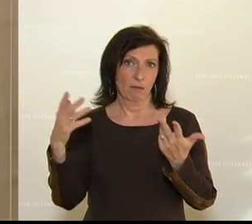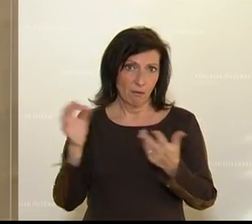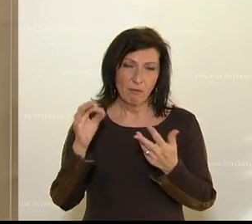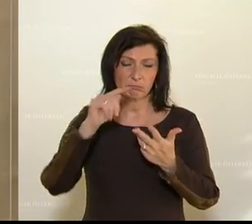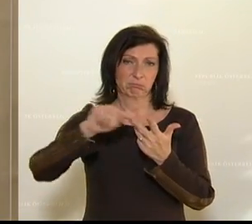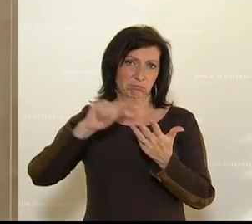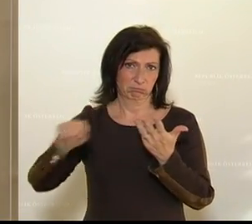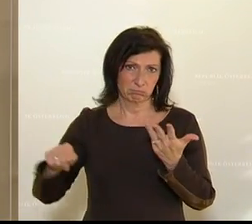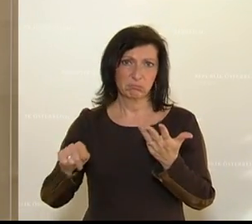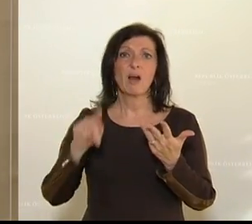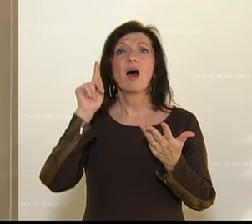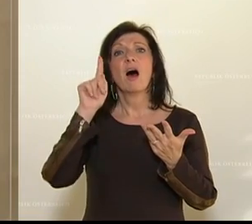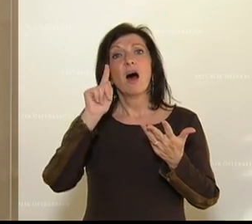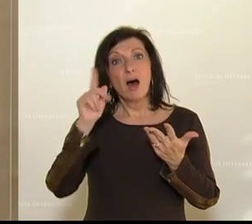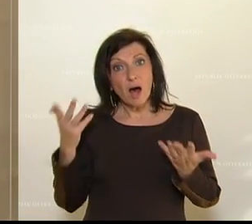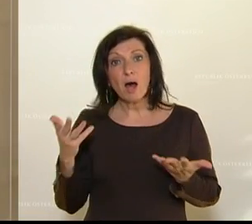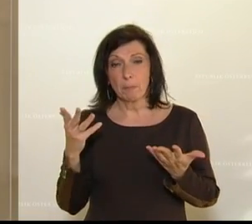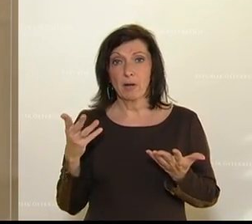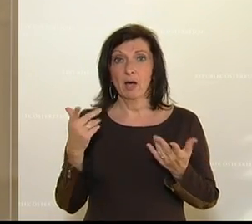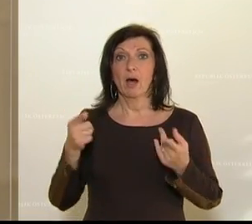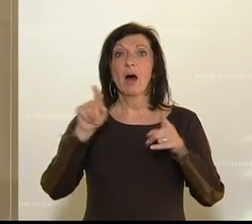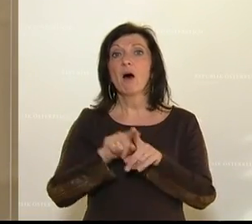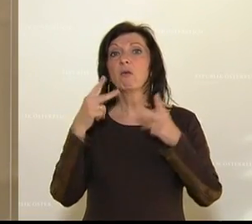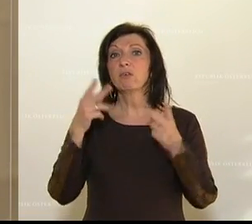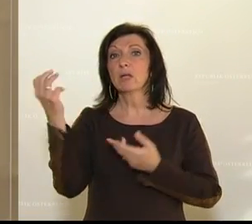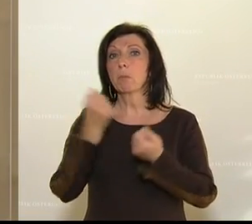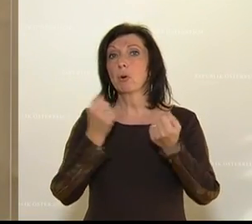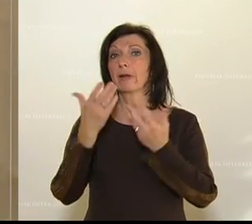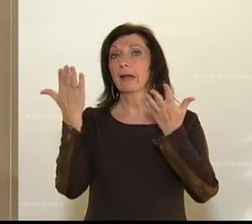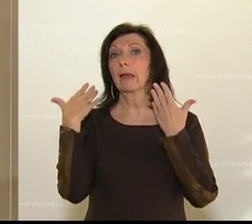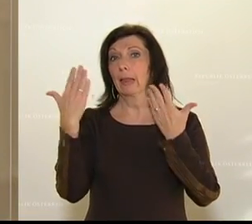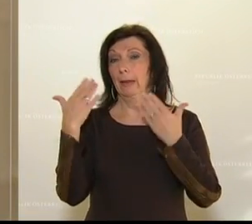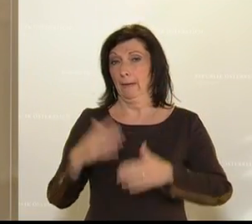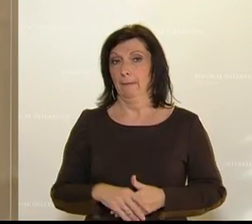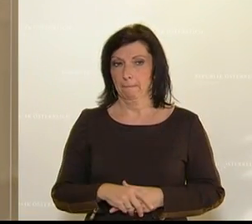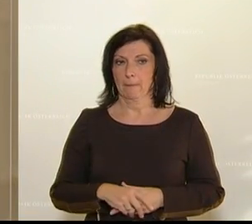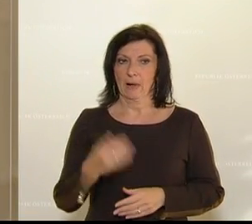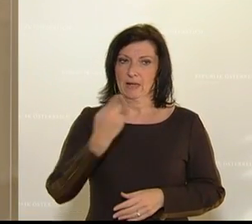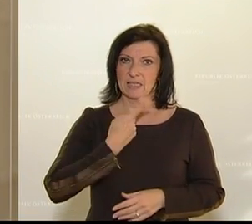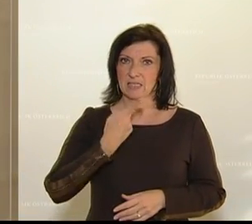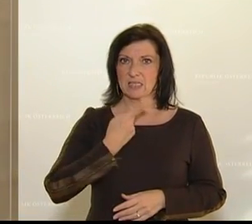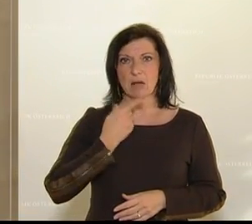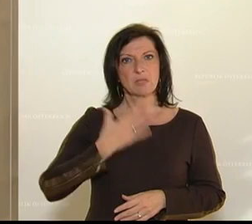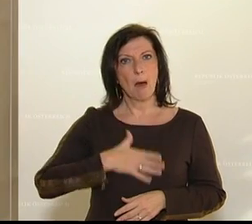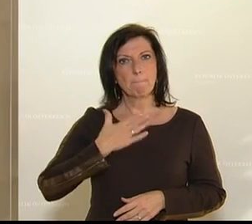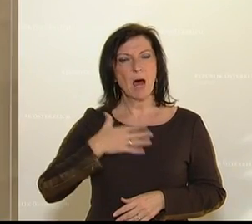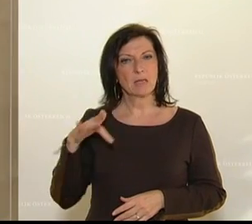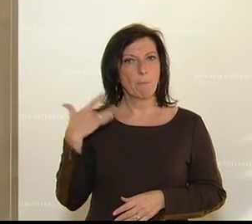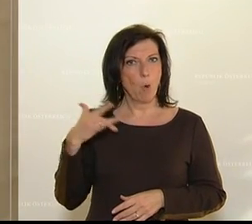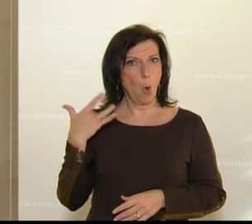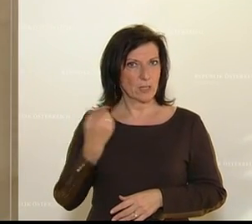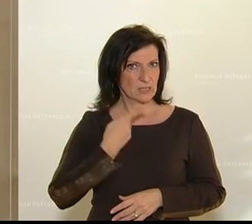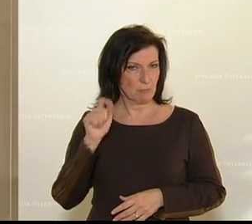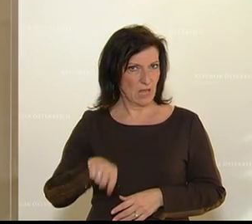ist das politische Klima gegenüber den Unternehmern. Als Abgeordneter des Wahlkreises Baden-Mödling finde ich es